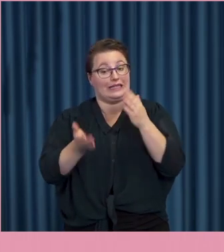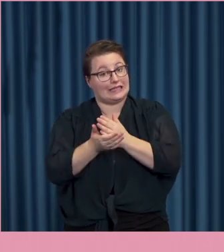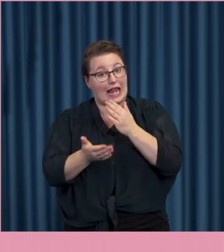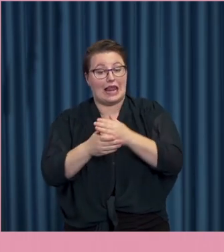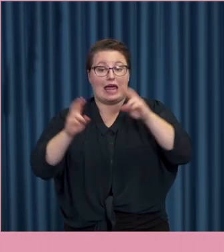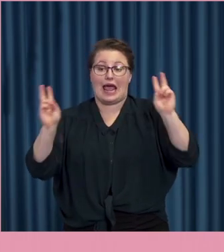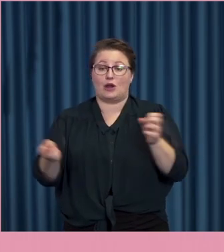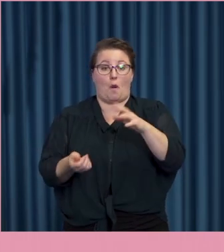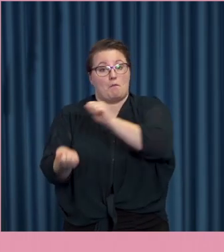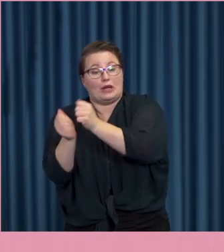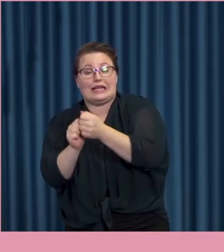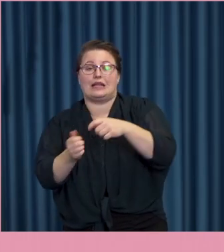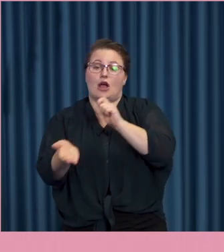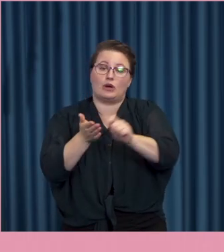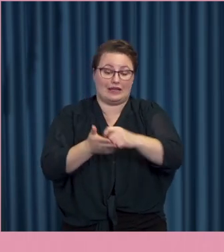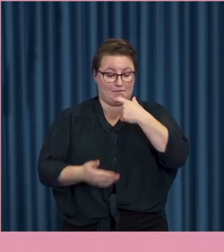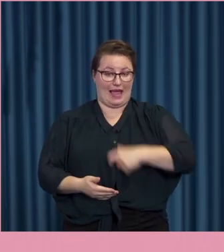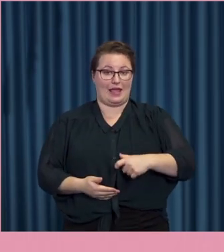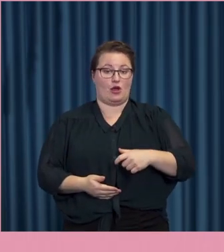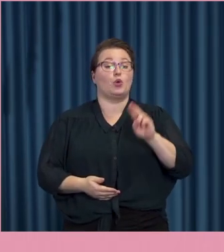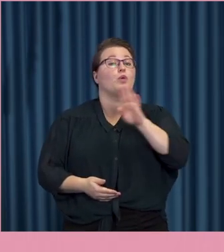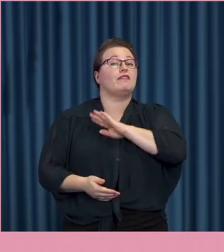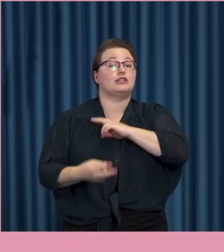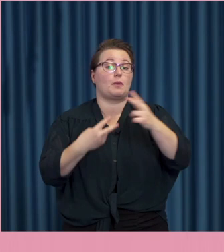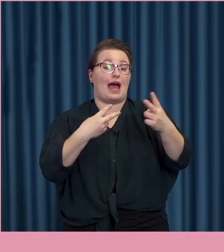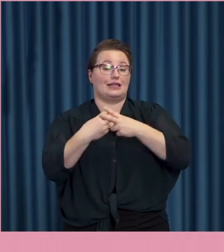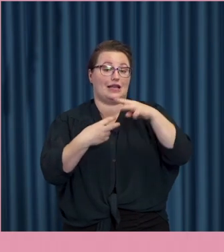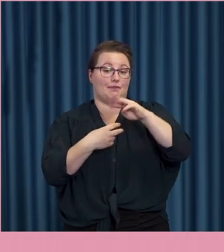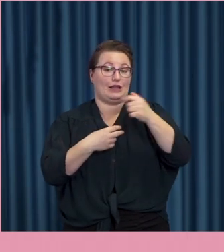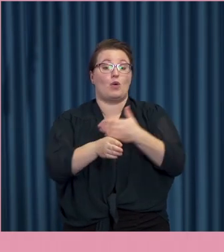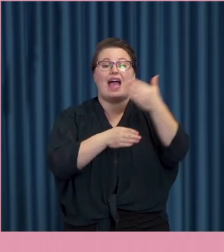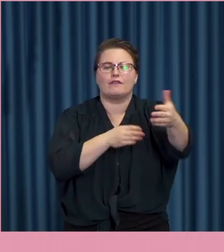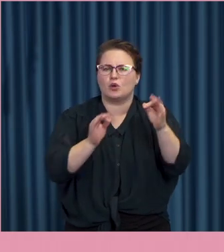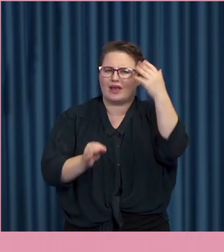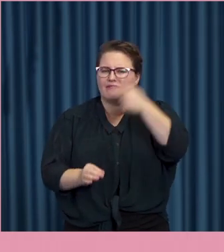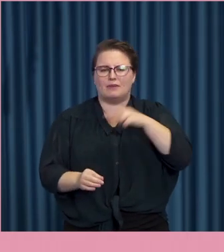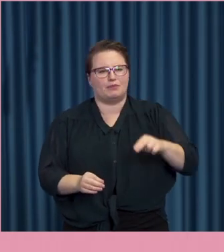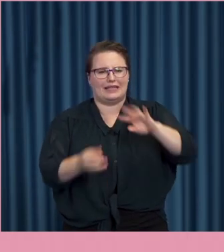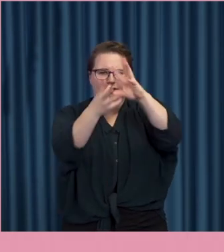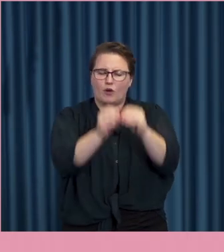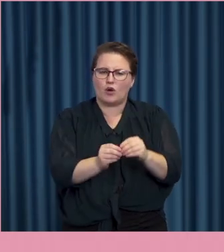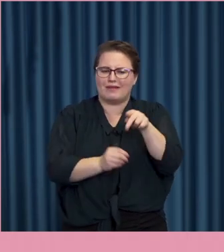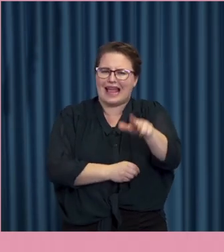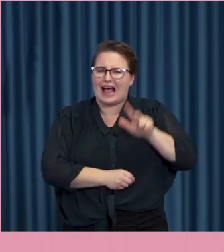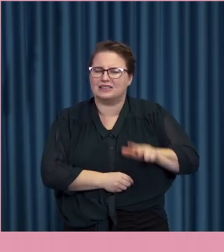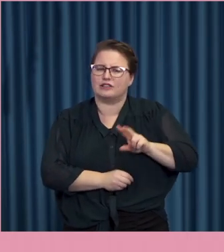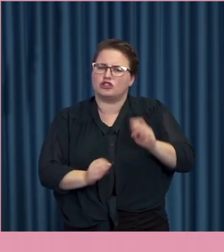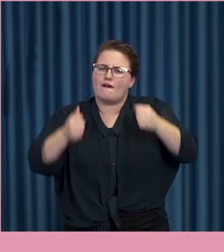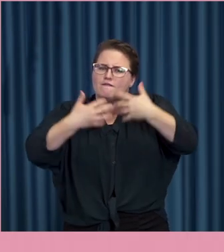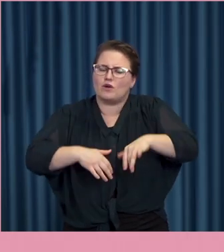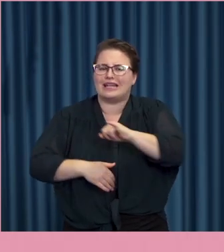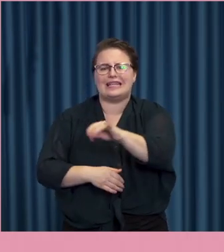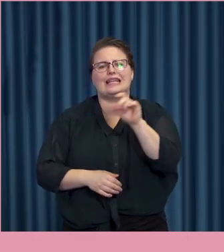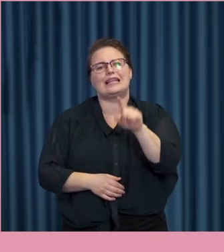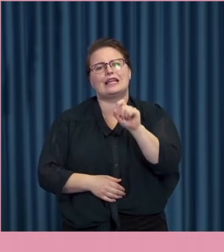Och här har vi ju massor med diskussioner nu post-MeToo. Hur man ska utmejska det här ansvaret så att det fungerar. Hur det fungerar i digitala sammanhang.